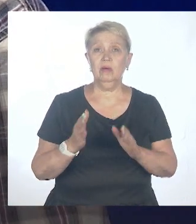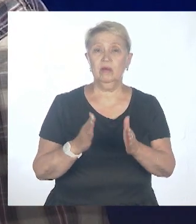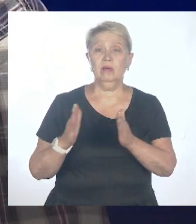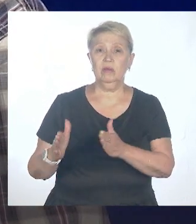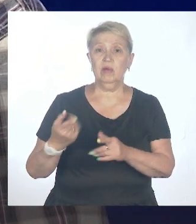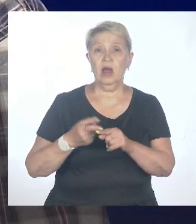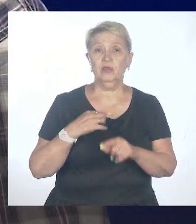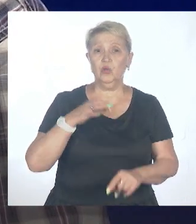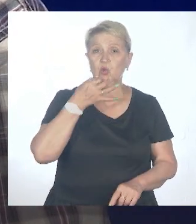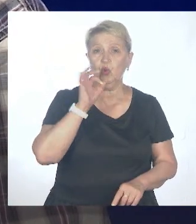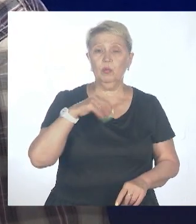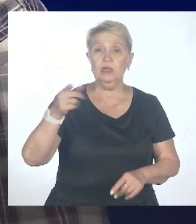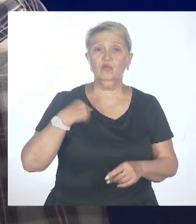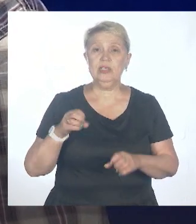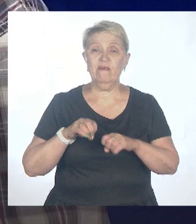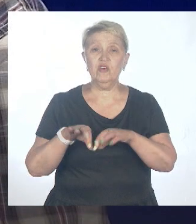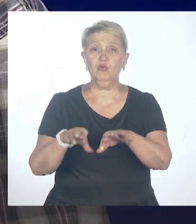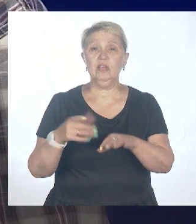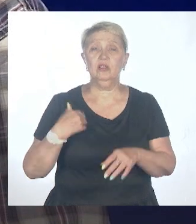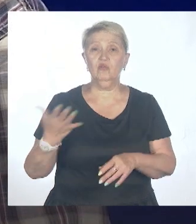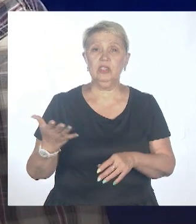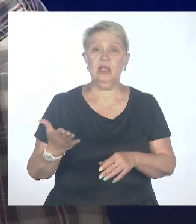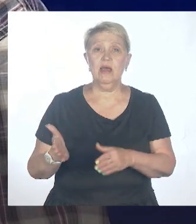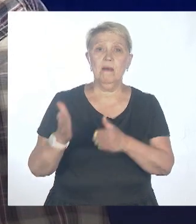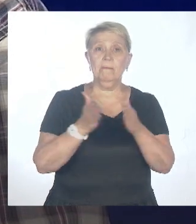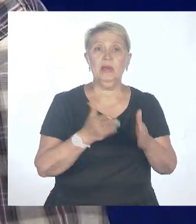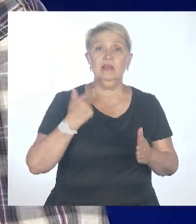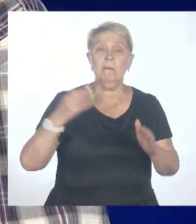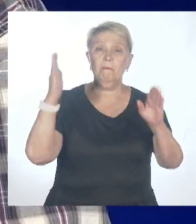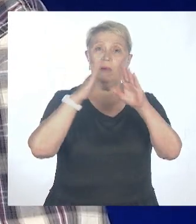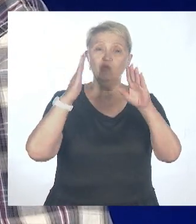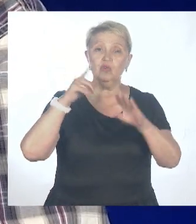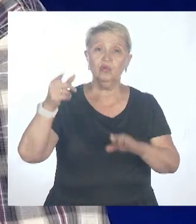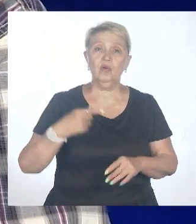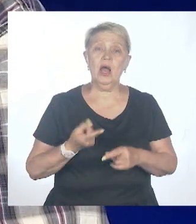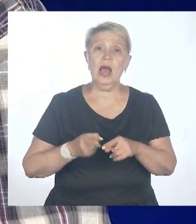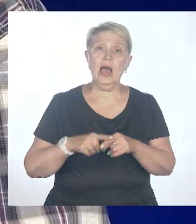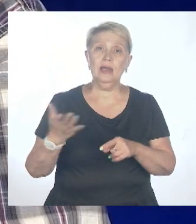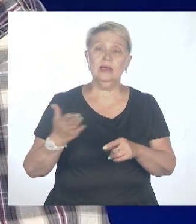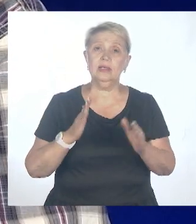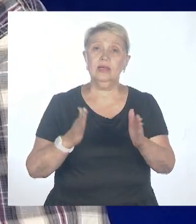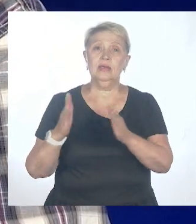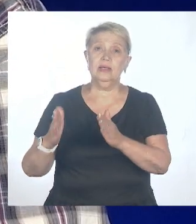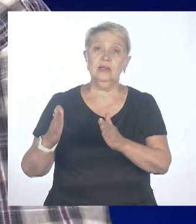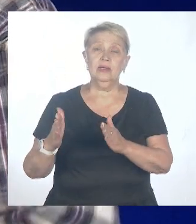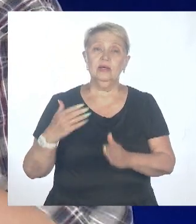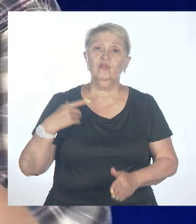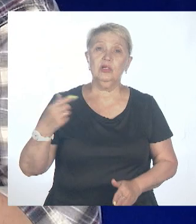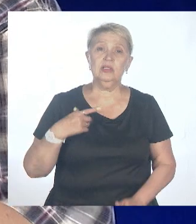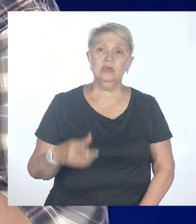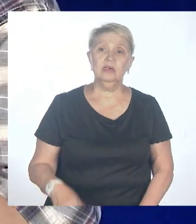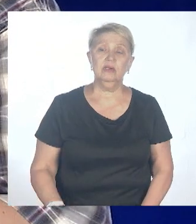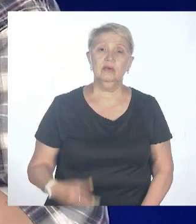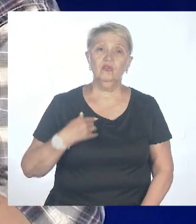любых вирусов, передаваемых по воздуху. Что имеется в виду? Что вот эти традиционные, скажем, офисные сплит-системы, они в основном